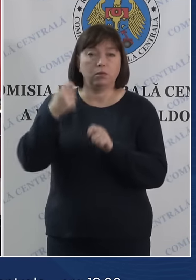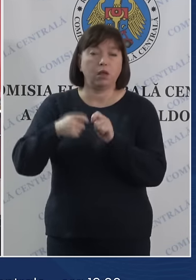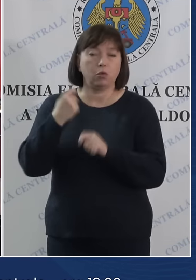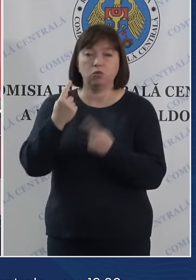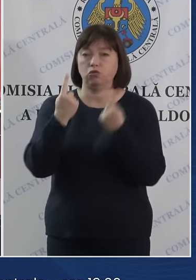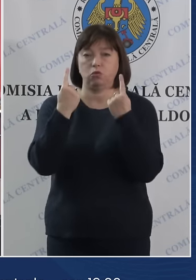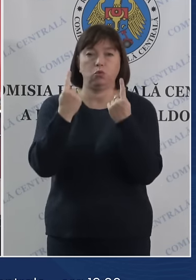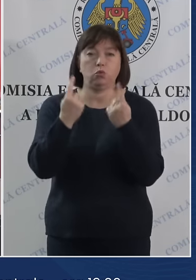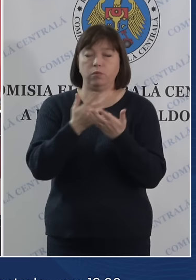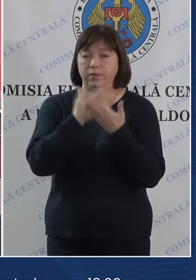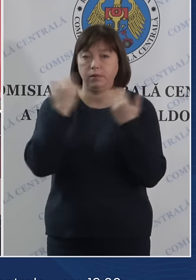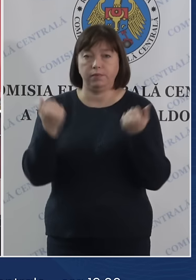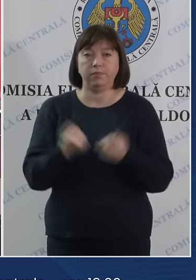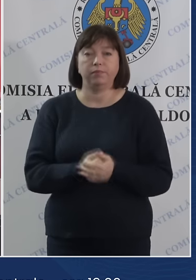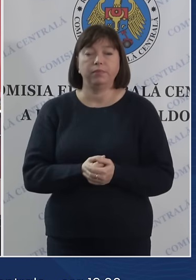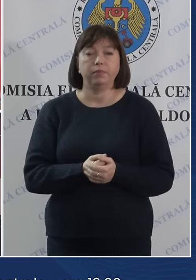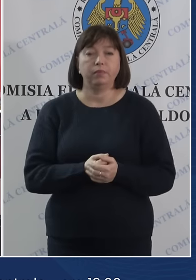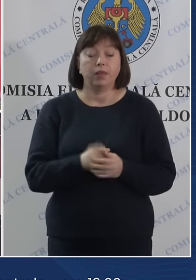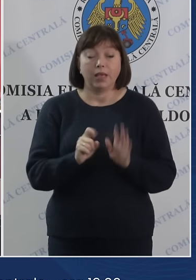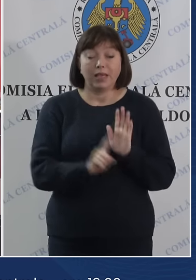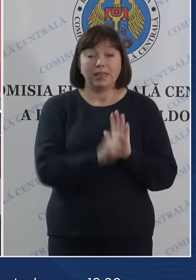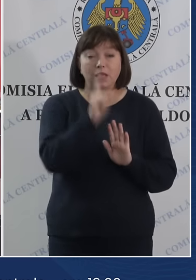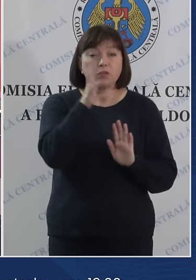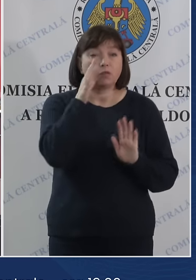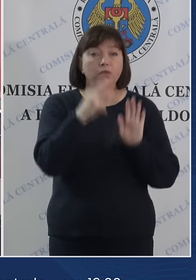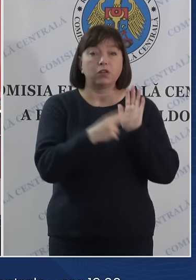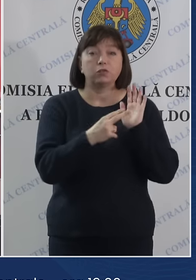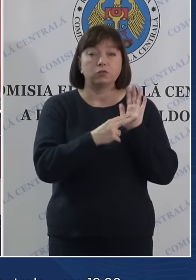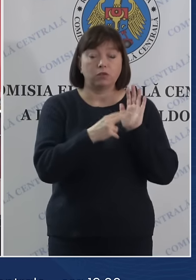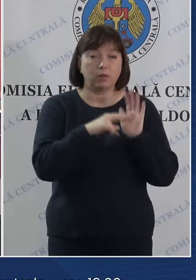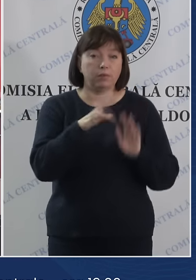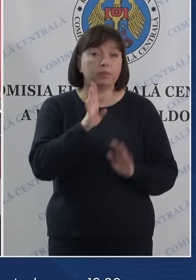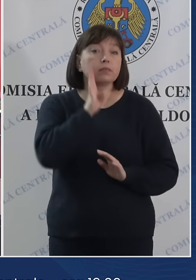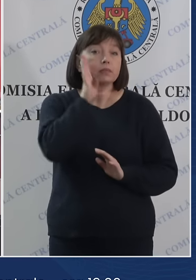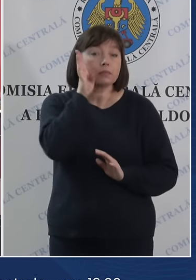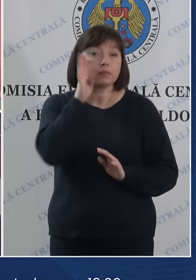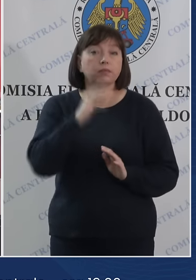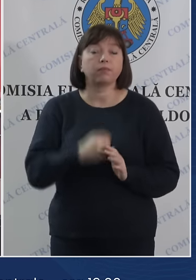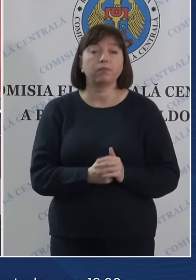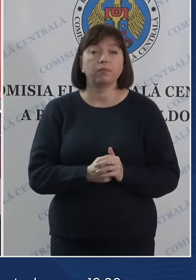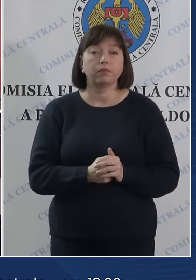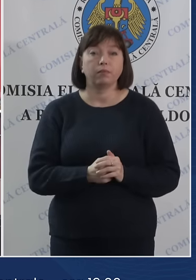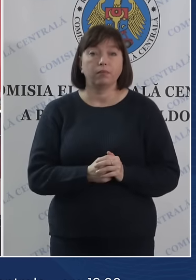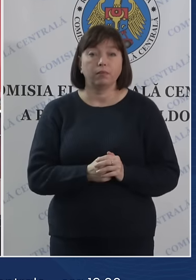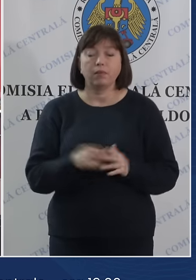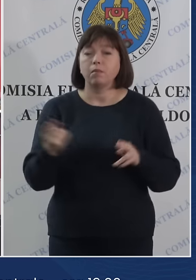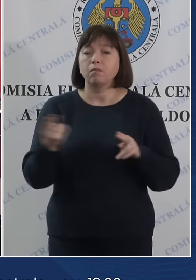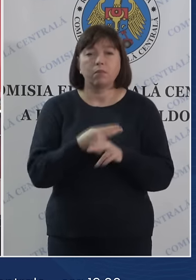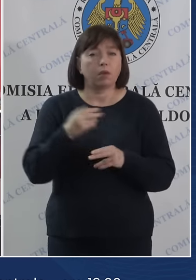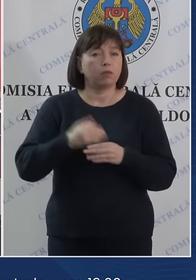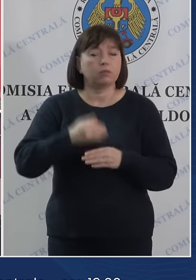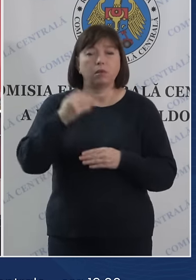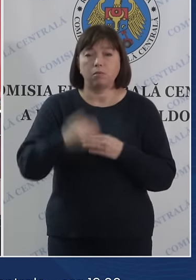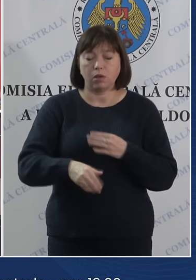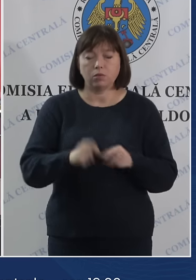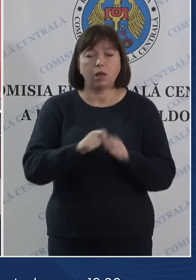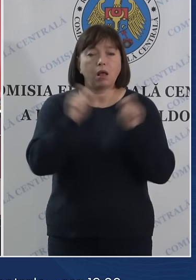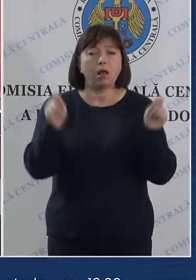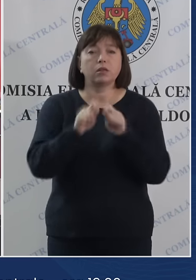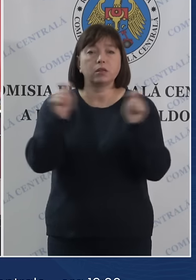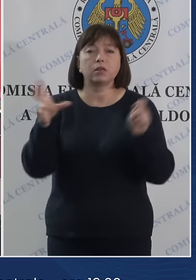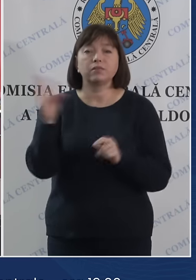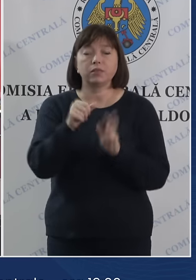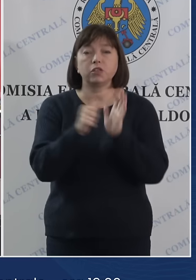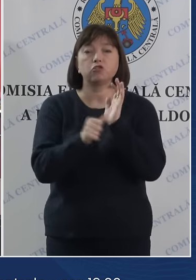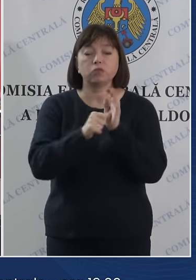majore. Deci, începând cu ora 7 dimineață, fără întârziere, s-au deschis toate cele